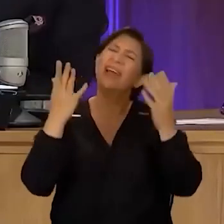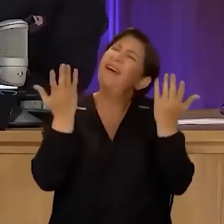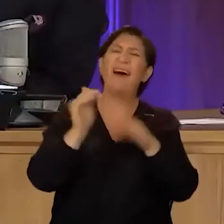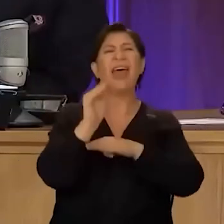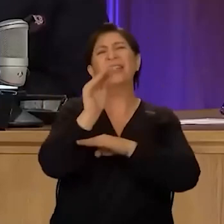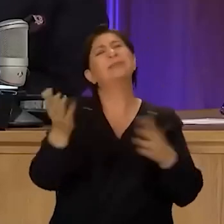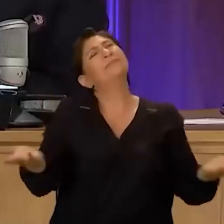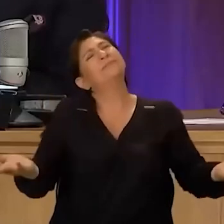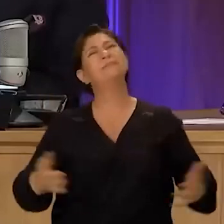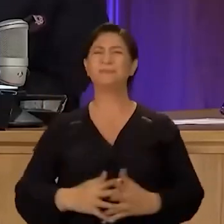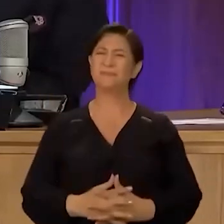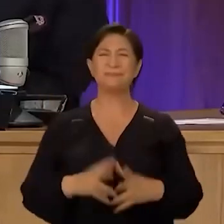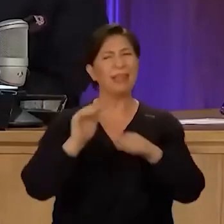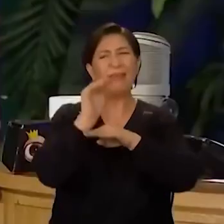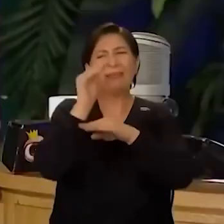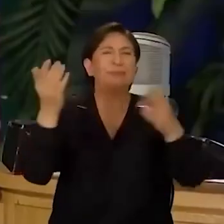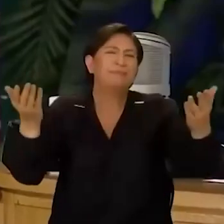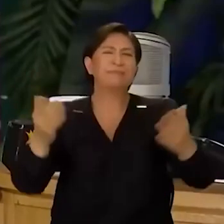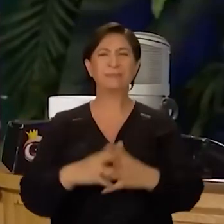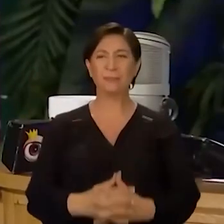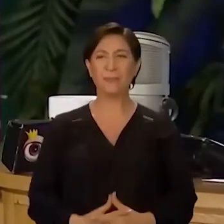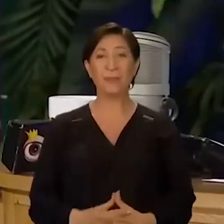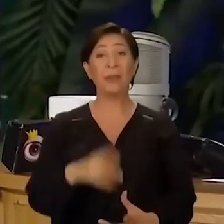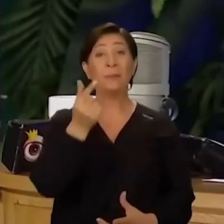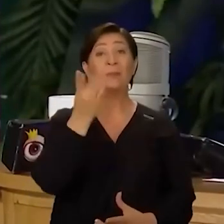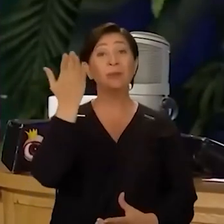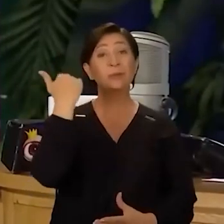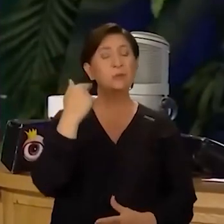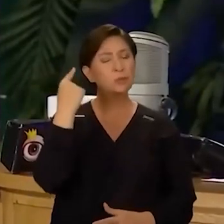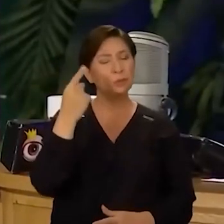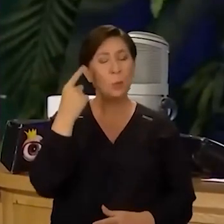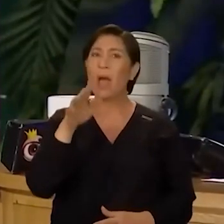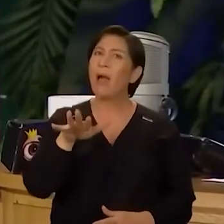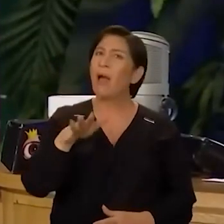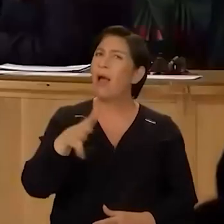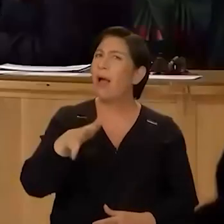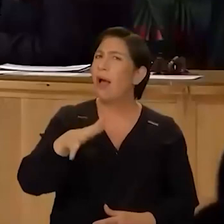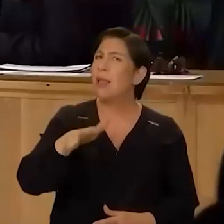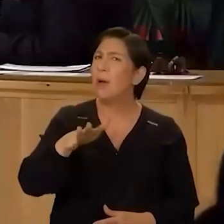Hayat. Hayat, hakikaten. Hayat. Biraz önce düşündüm. Galiba